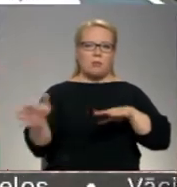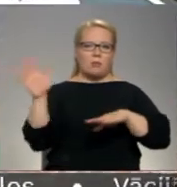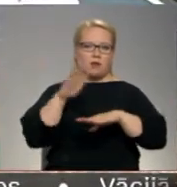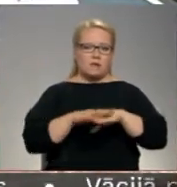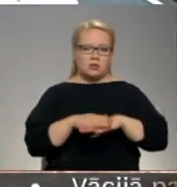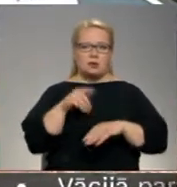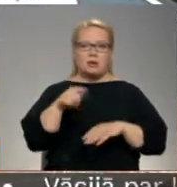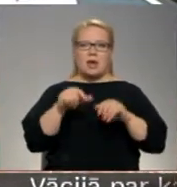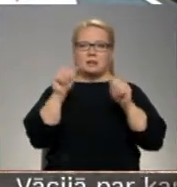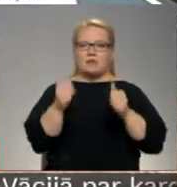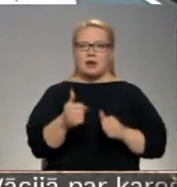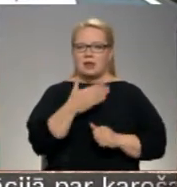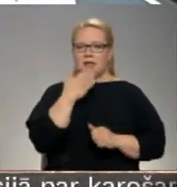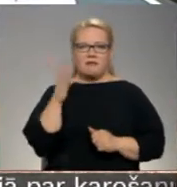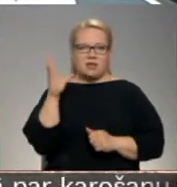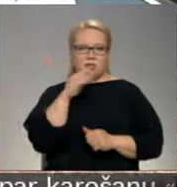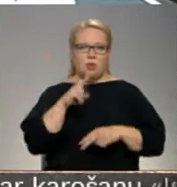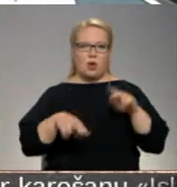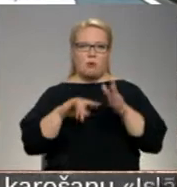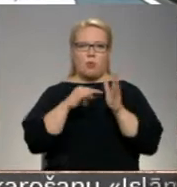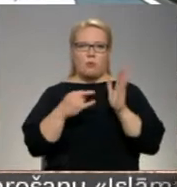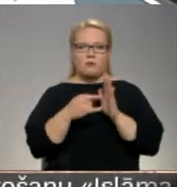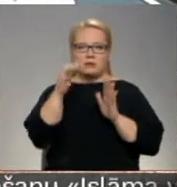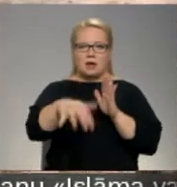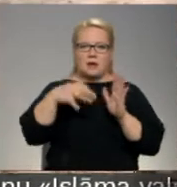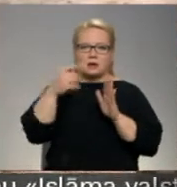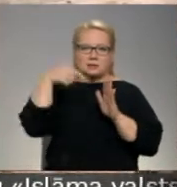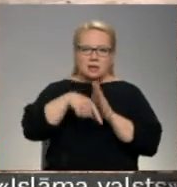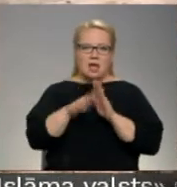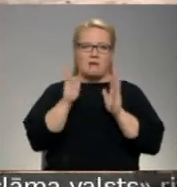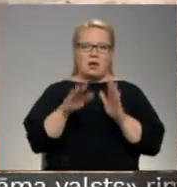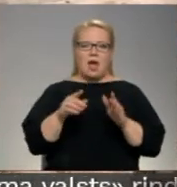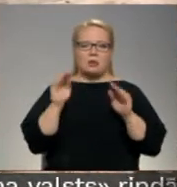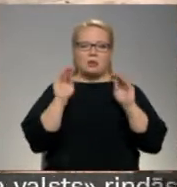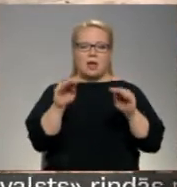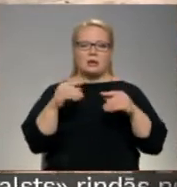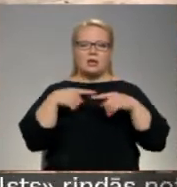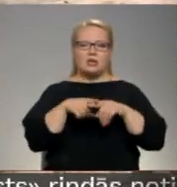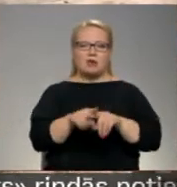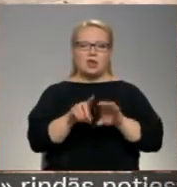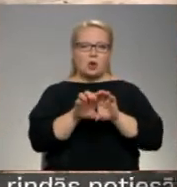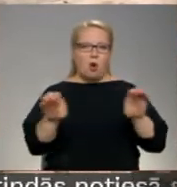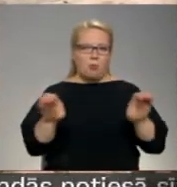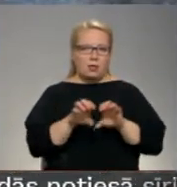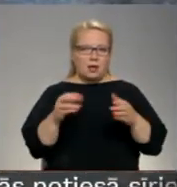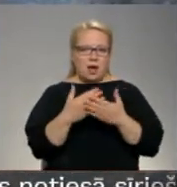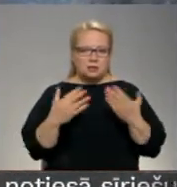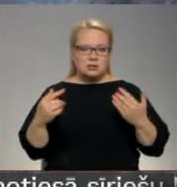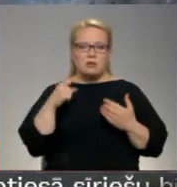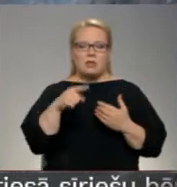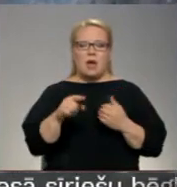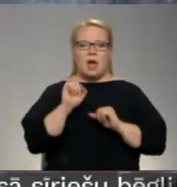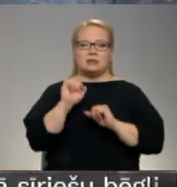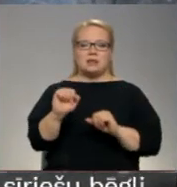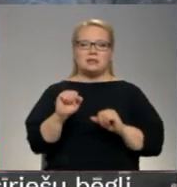Šāds variants gan nav iespējams, jo būt projekts paredz rakt dziļāk, lai varētu ielikt inženieru komunikācijas. Tādēļ Valsts kultūras pieminēku ļaistradzības